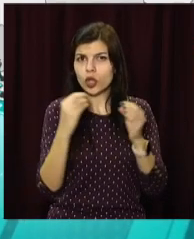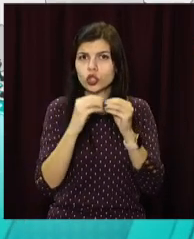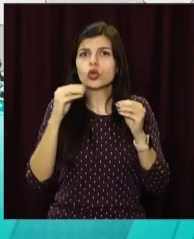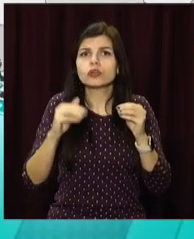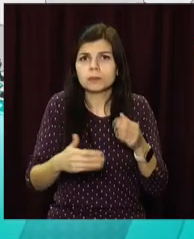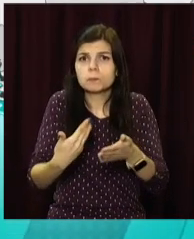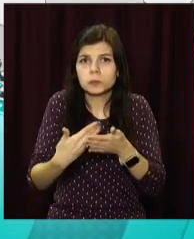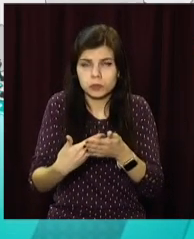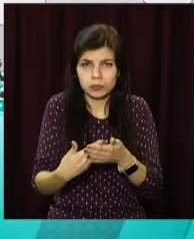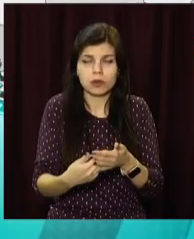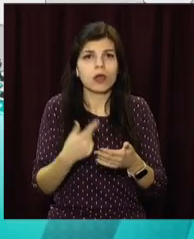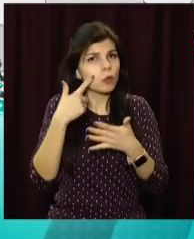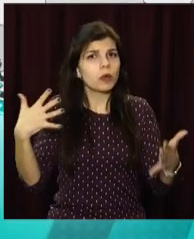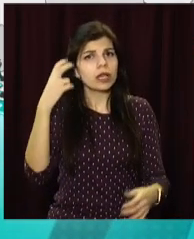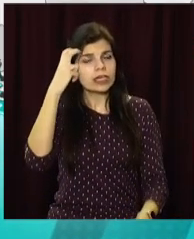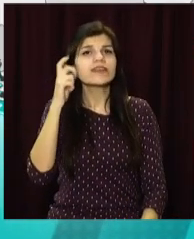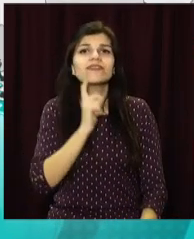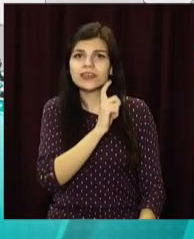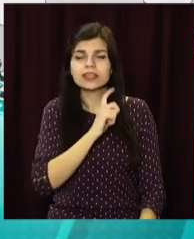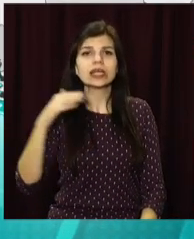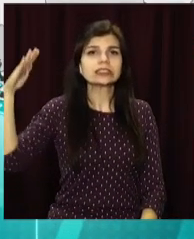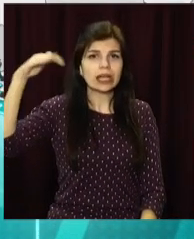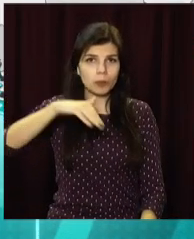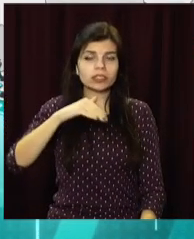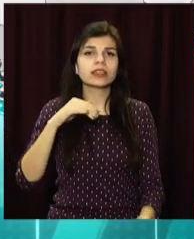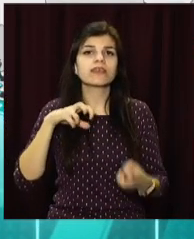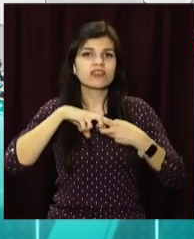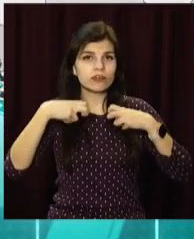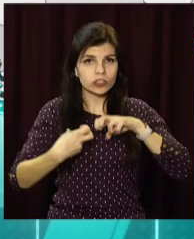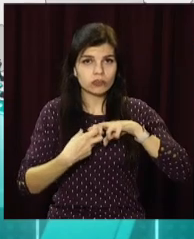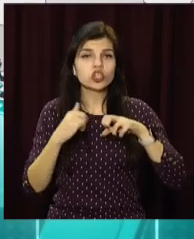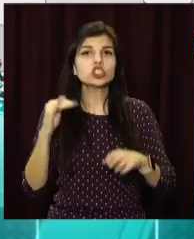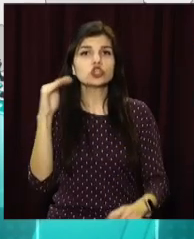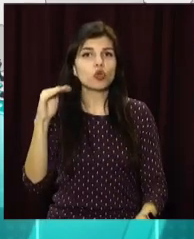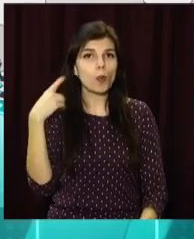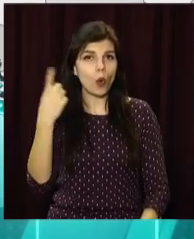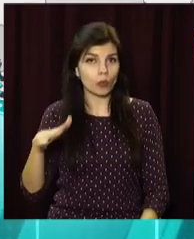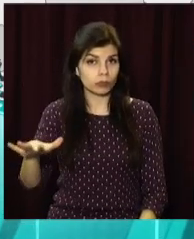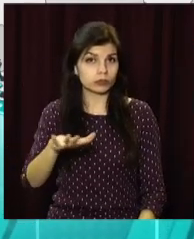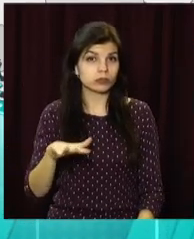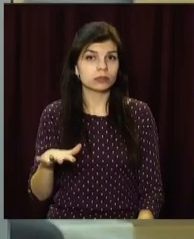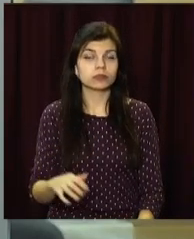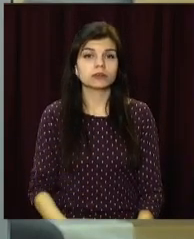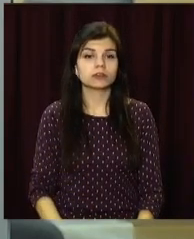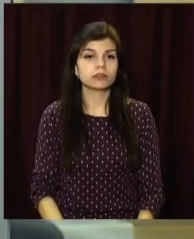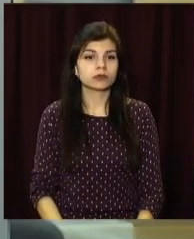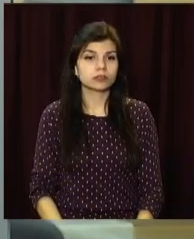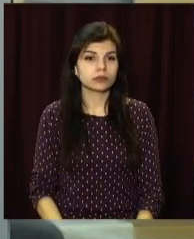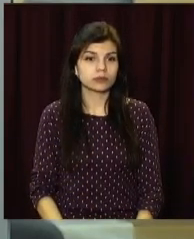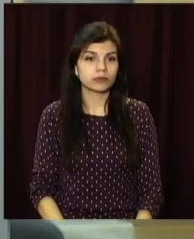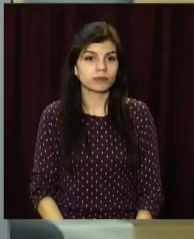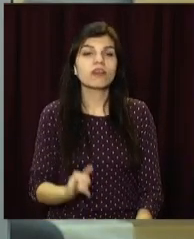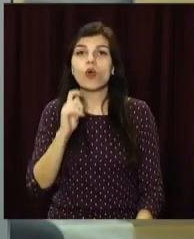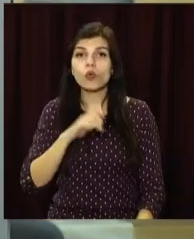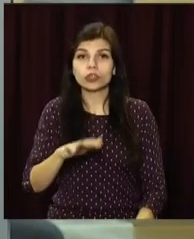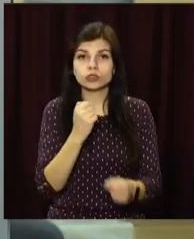тисяч. Найбільше зареєстровано в Києві, Вінницькій, Закарпатській, Івано-Франківській та Житомирській областях. В